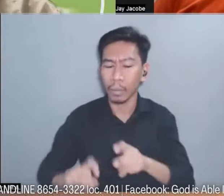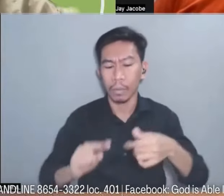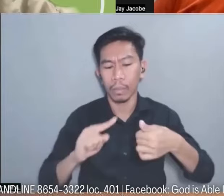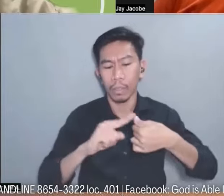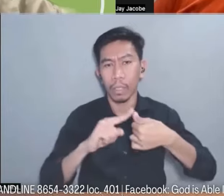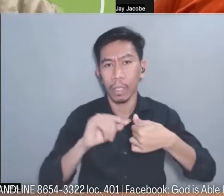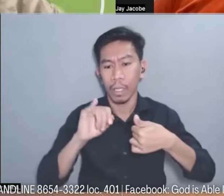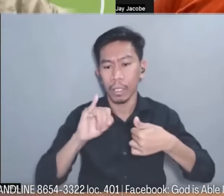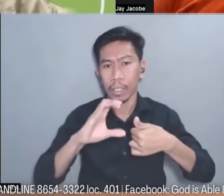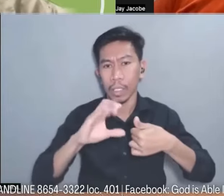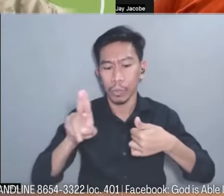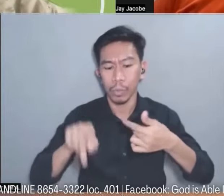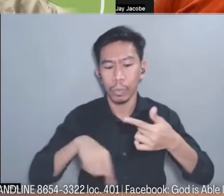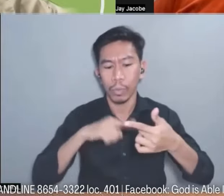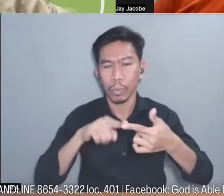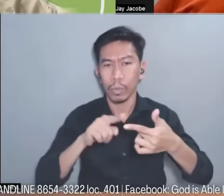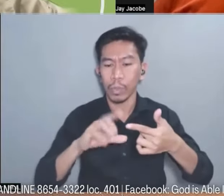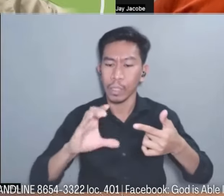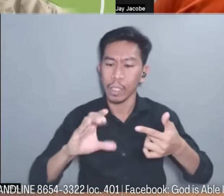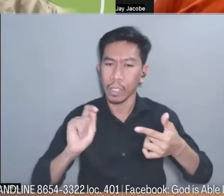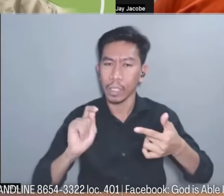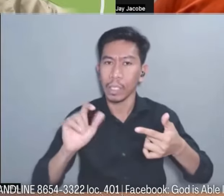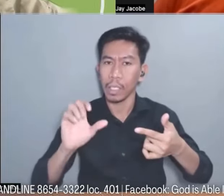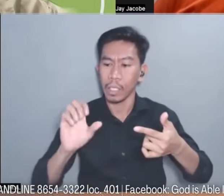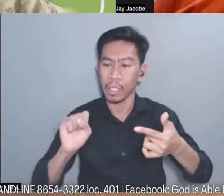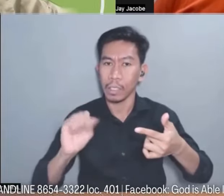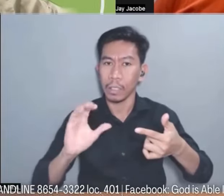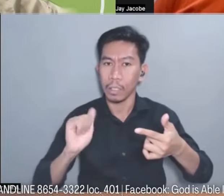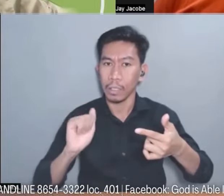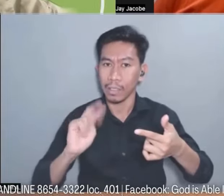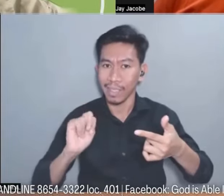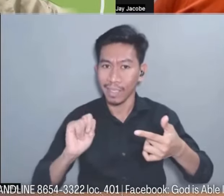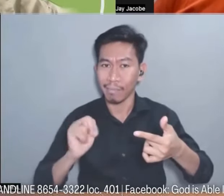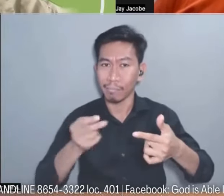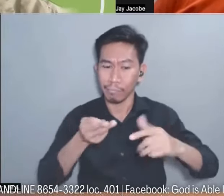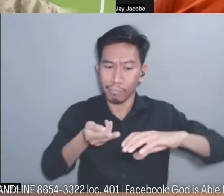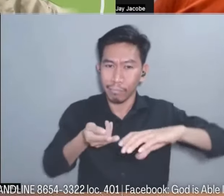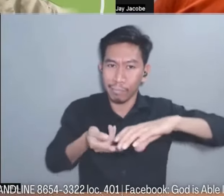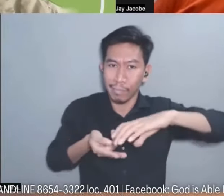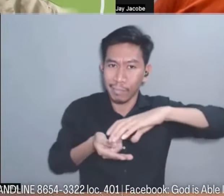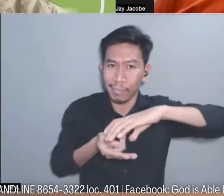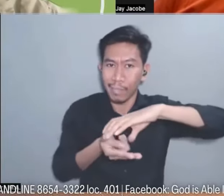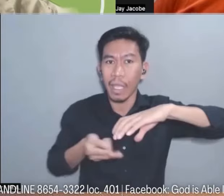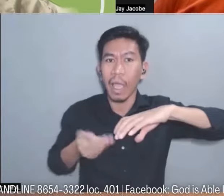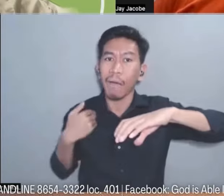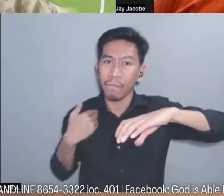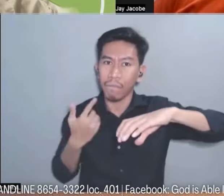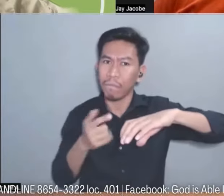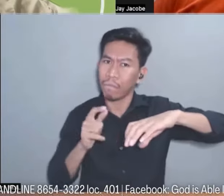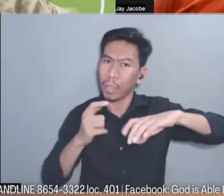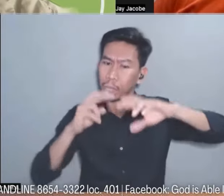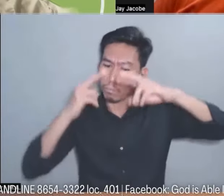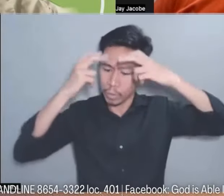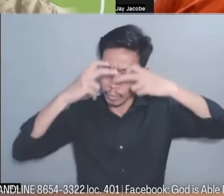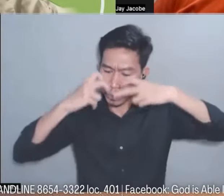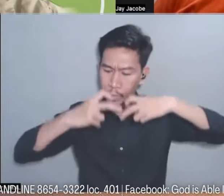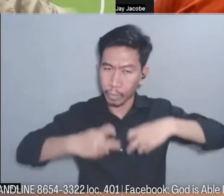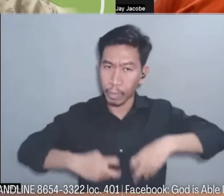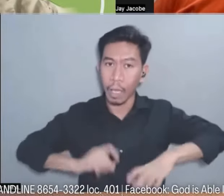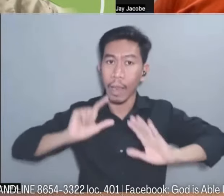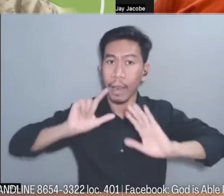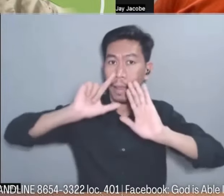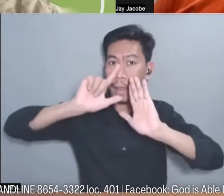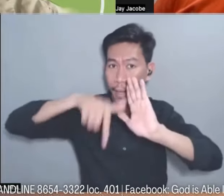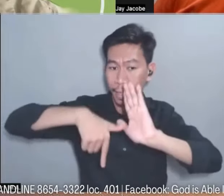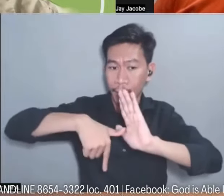lahat ng mga testing na pwede pong i-ans sa akin i-treat ay ginawa po until the time na ako